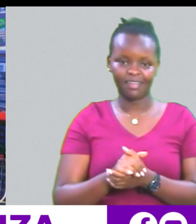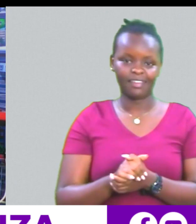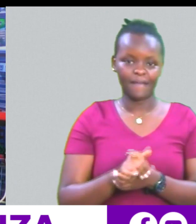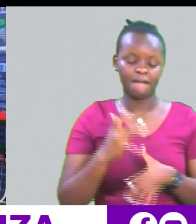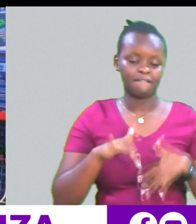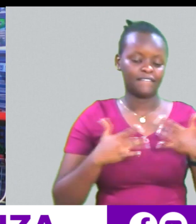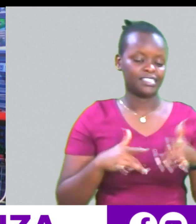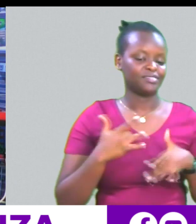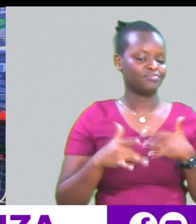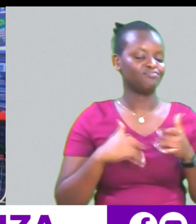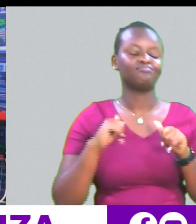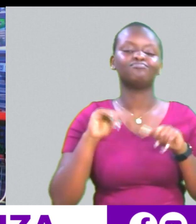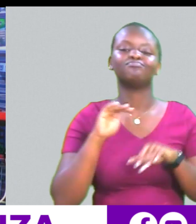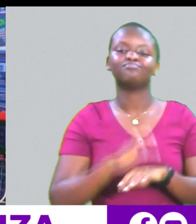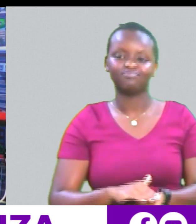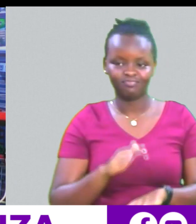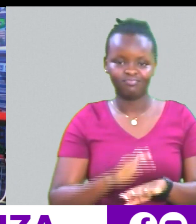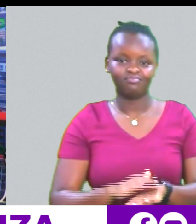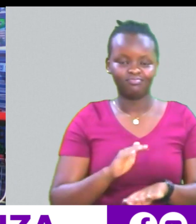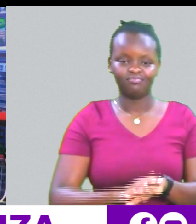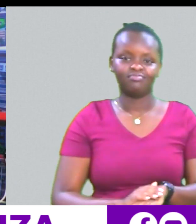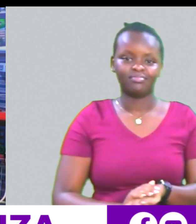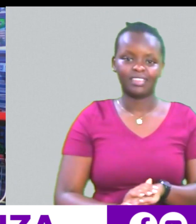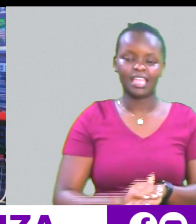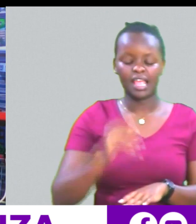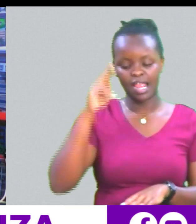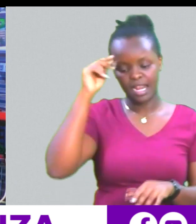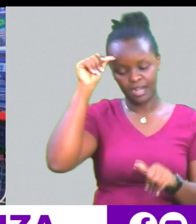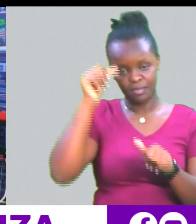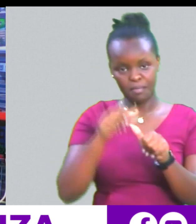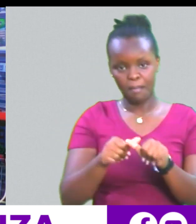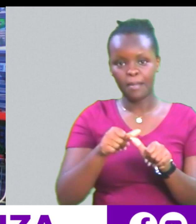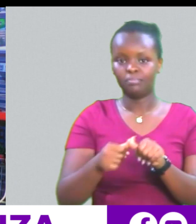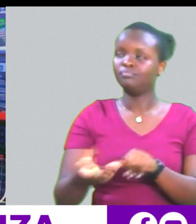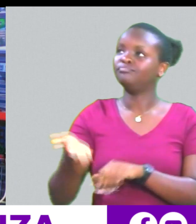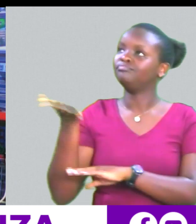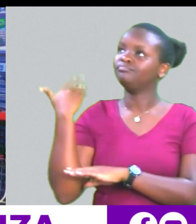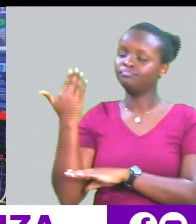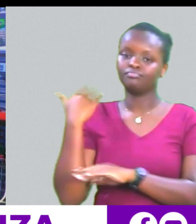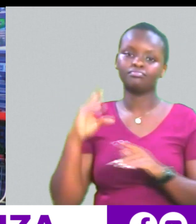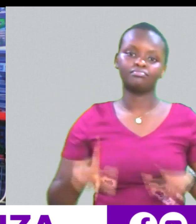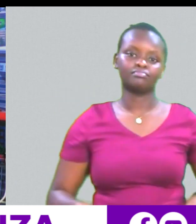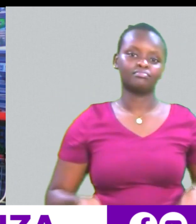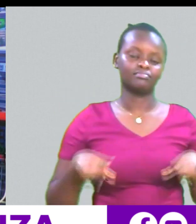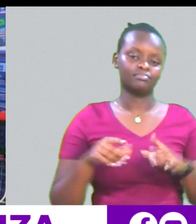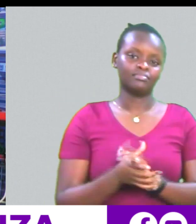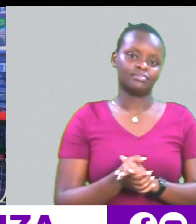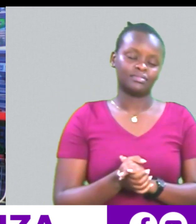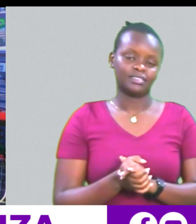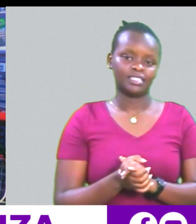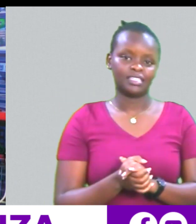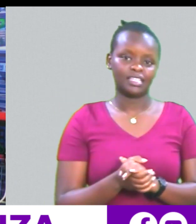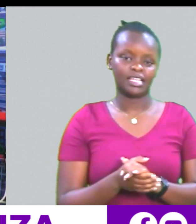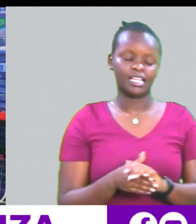Ime kuzwa Ika nikakubuka Way back Nona So, ndi wamana nikasema Na tena ini tbt Tumekotukicha za